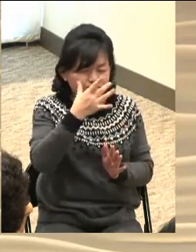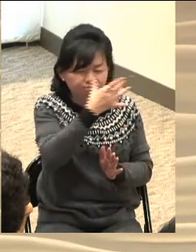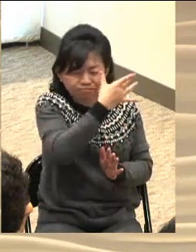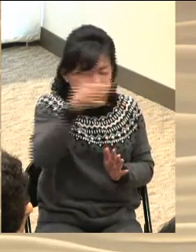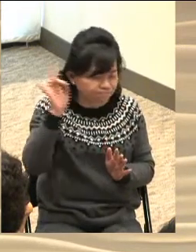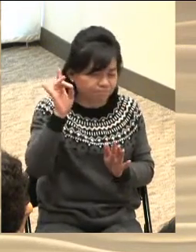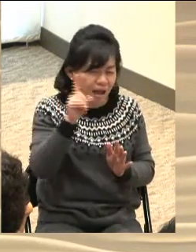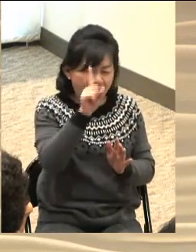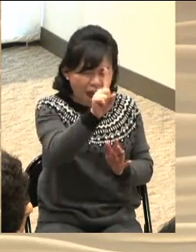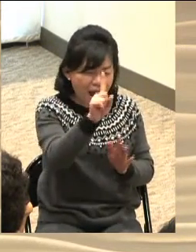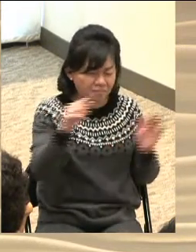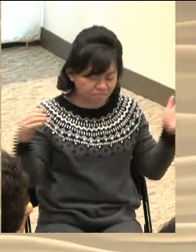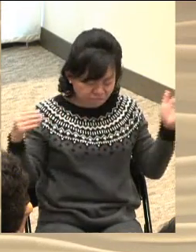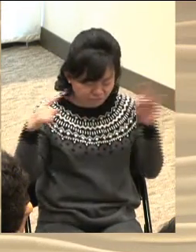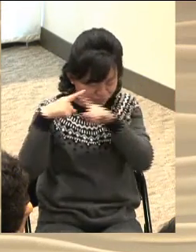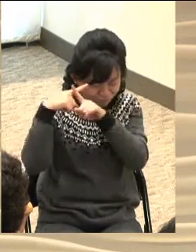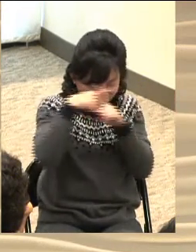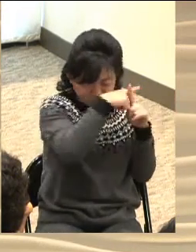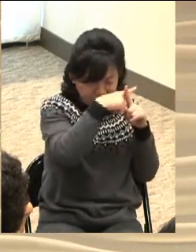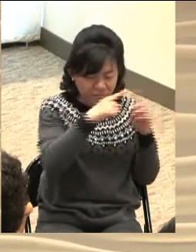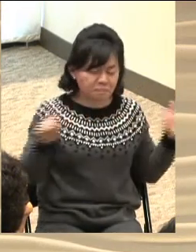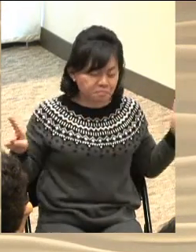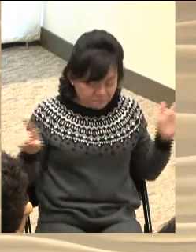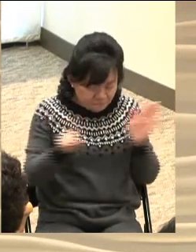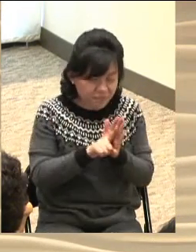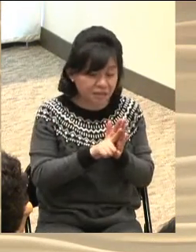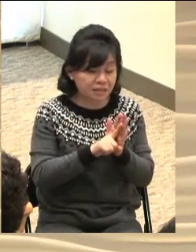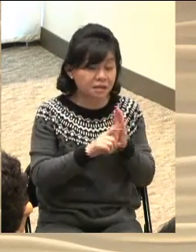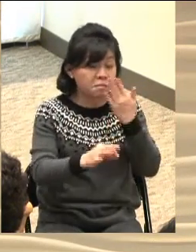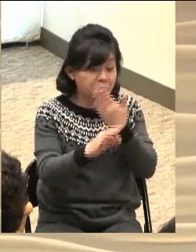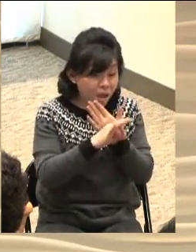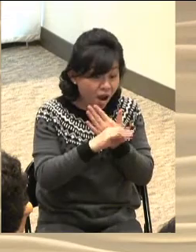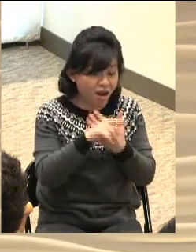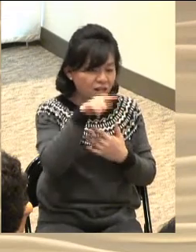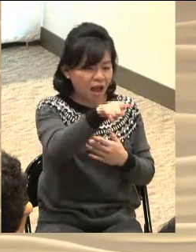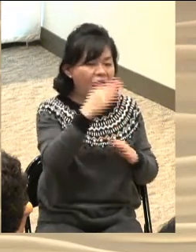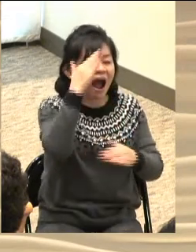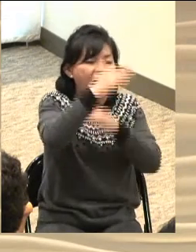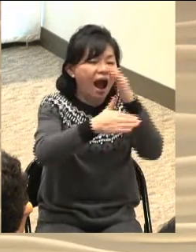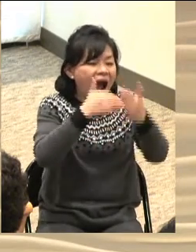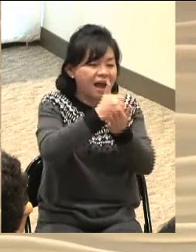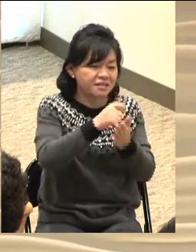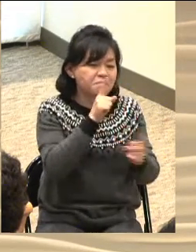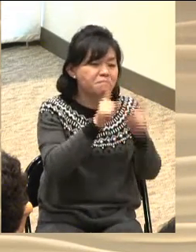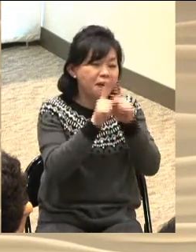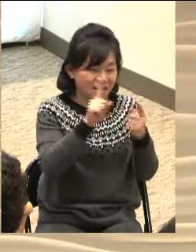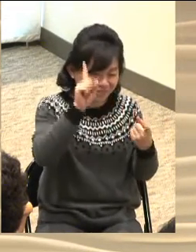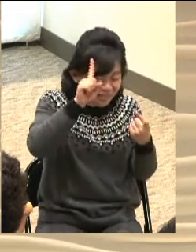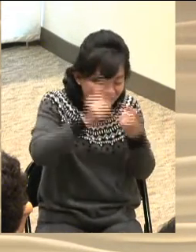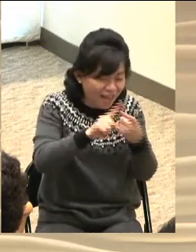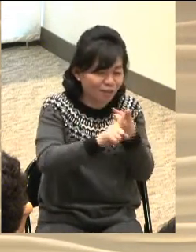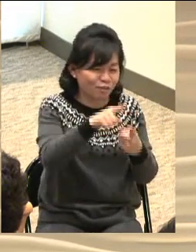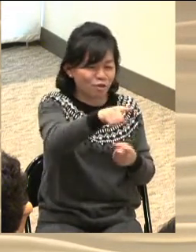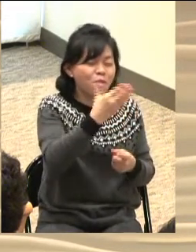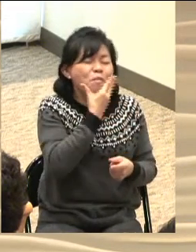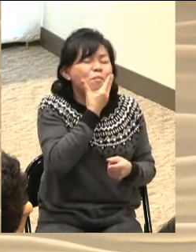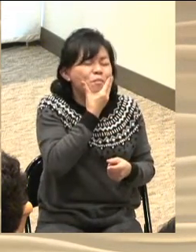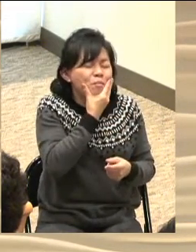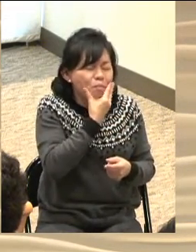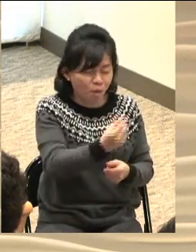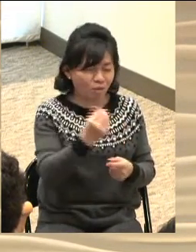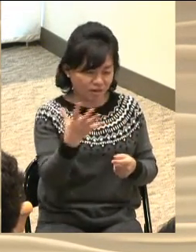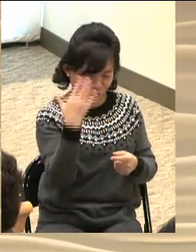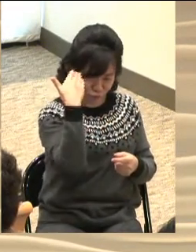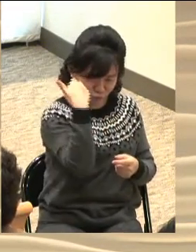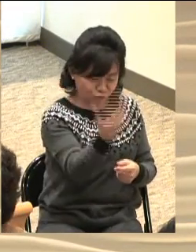말씀을 믿을 때에 말씀 안에는 능력이 있고 말씀 안에는 생명이 있고 말씀 안에는 기쁨의